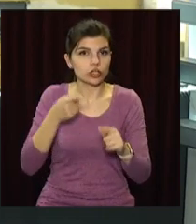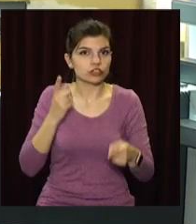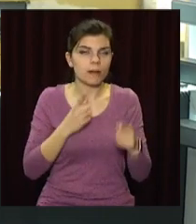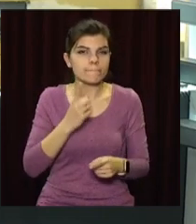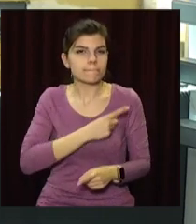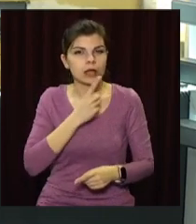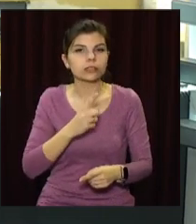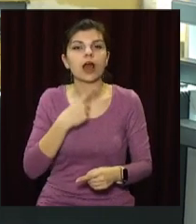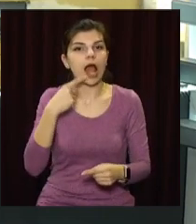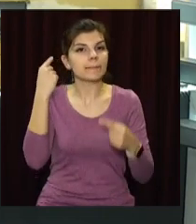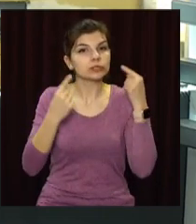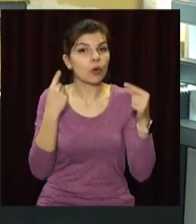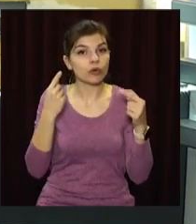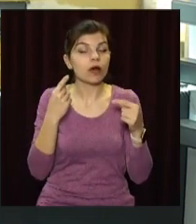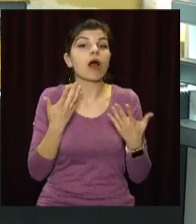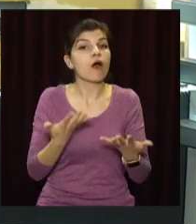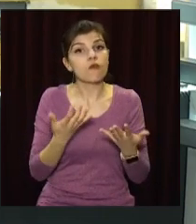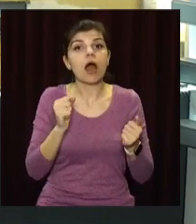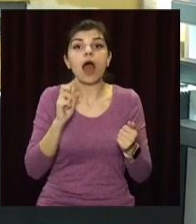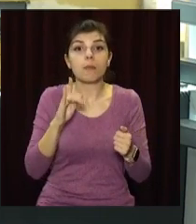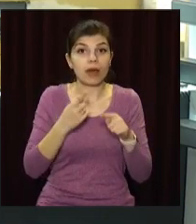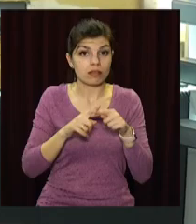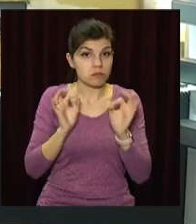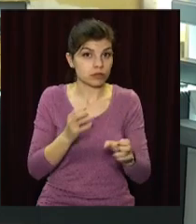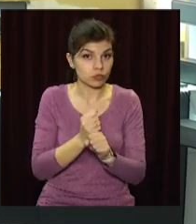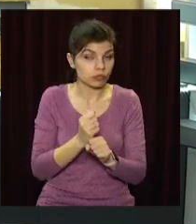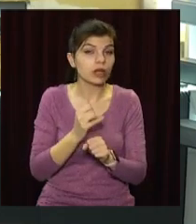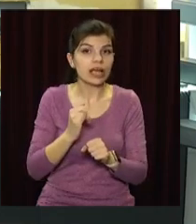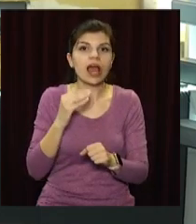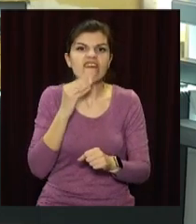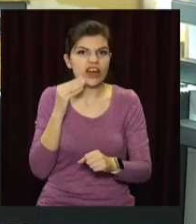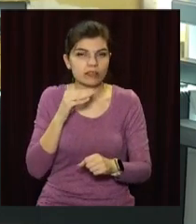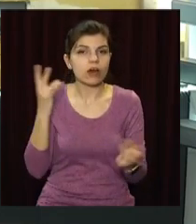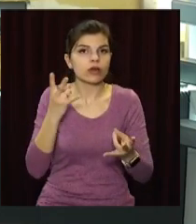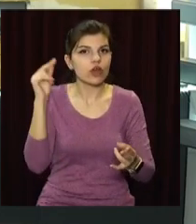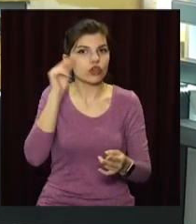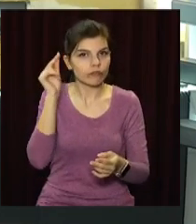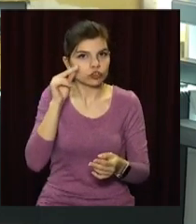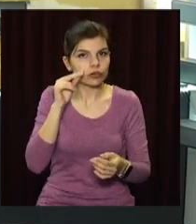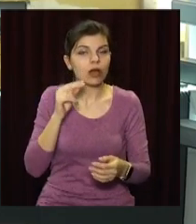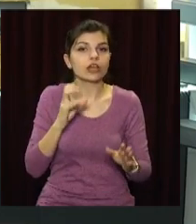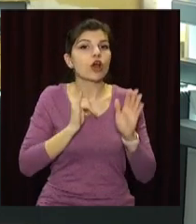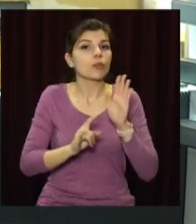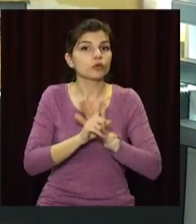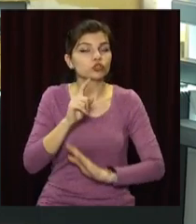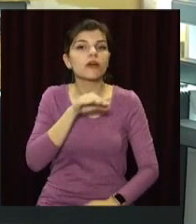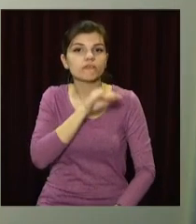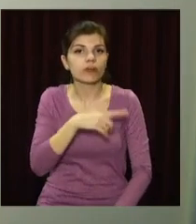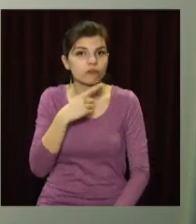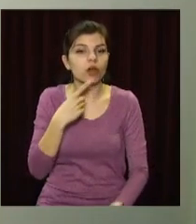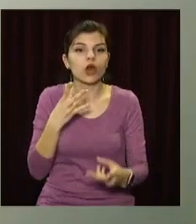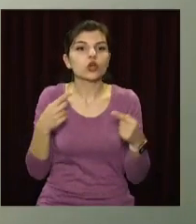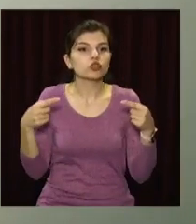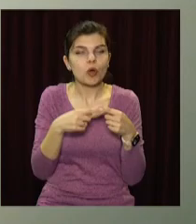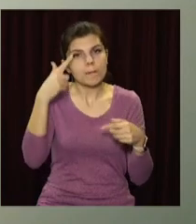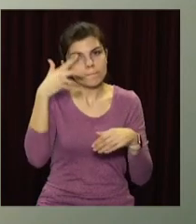майстерність, кажуть психологи. А от аби робити це правильно та ефективно, треба навчатися. Для початку фахівці радять чітко